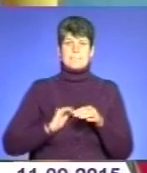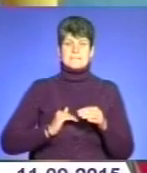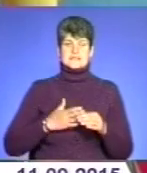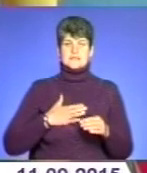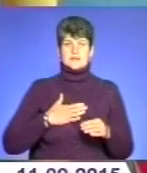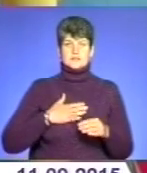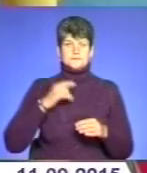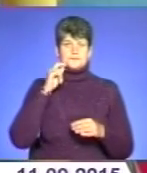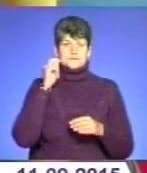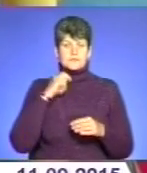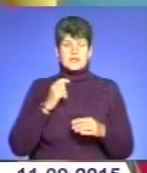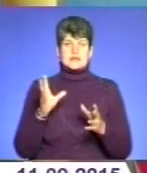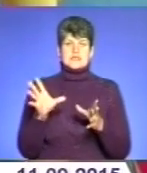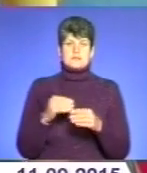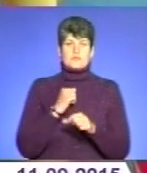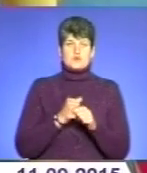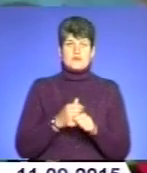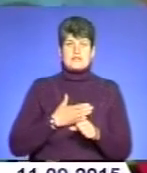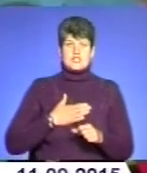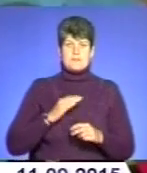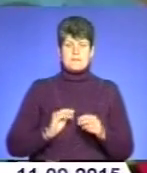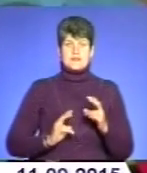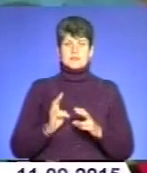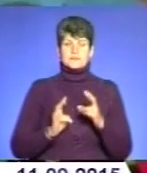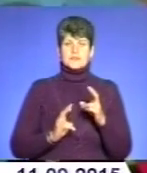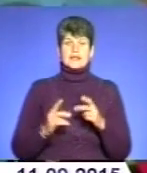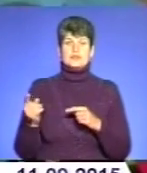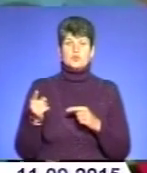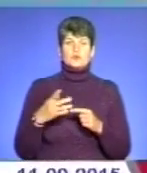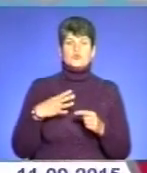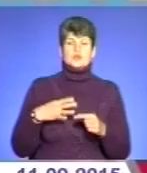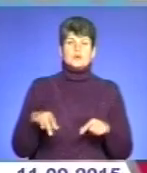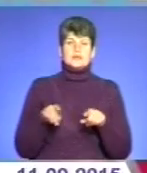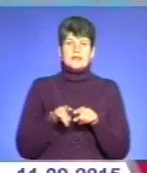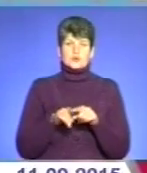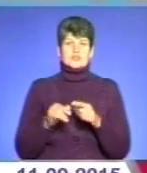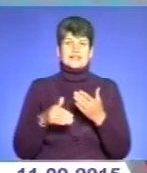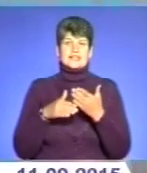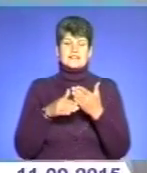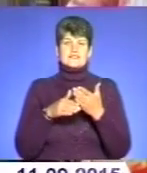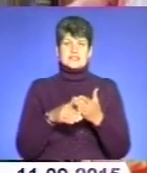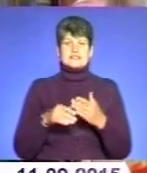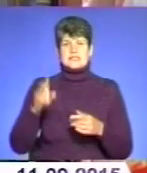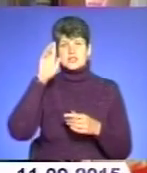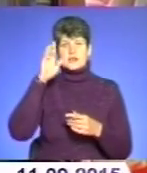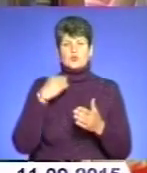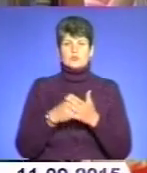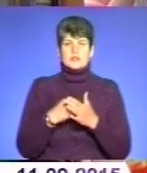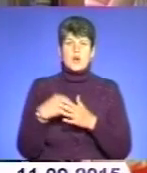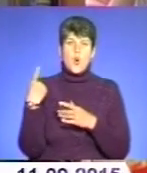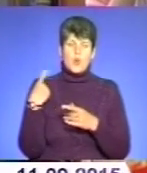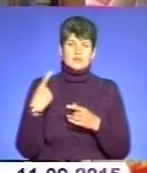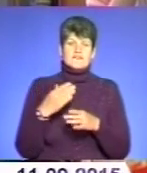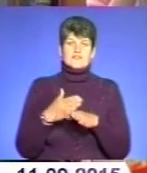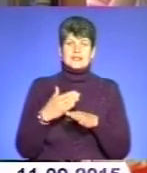країні і співпрацювати з нашими підприємствами. На Тернопільщині очікують також інвестиції з державного бюджету. На область виділено понад